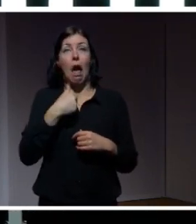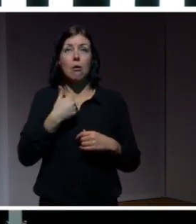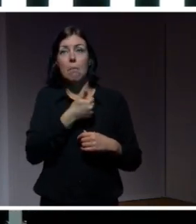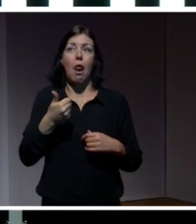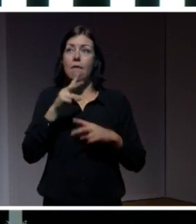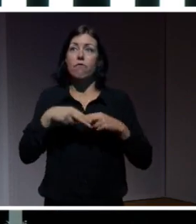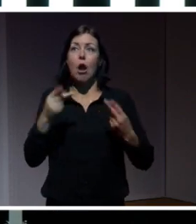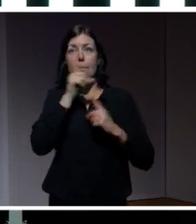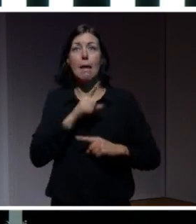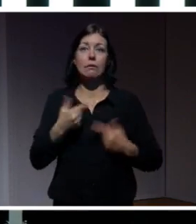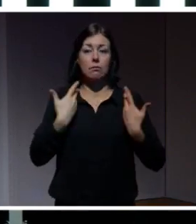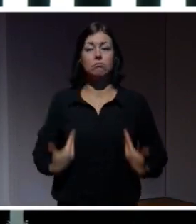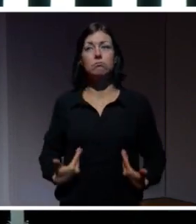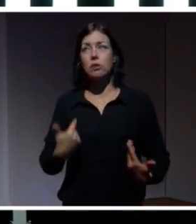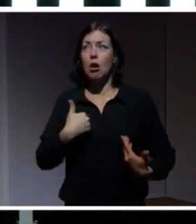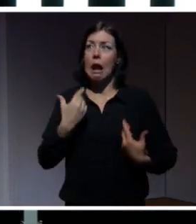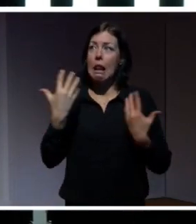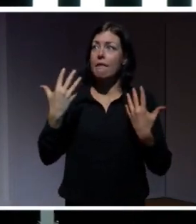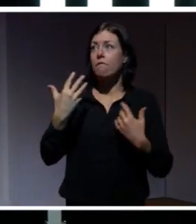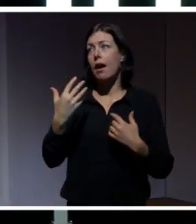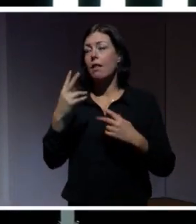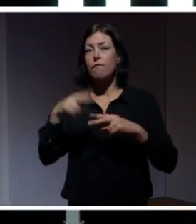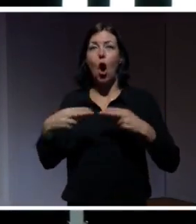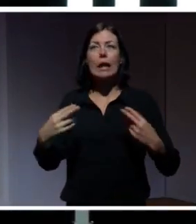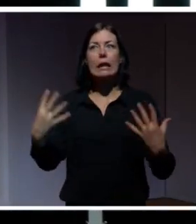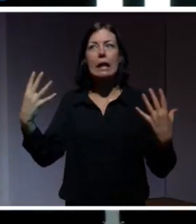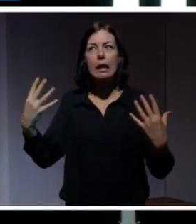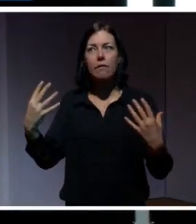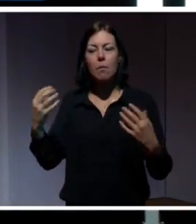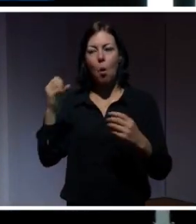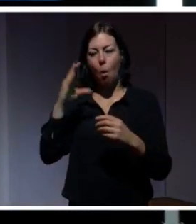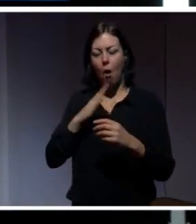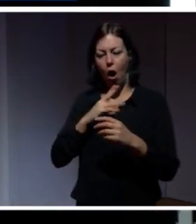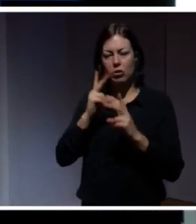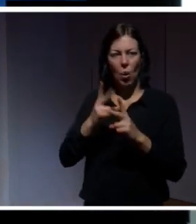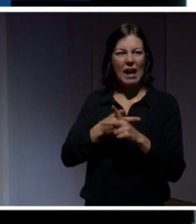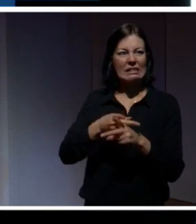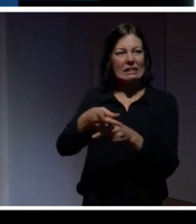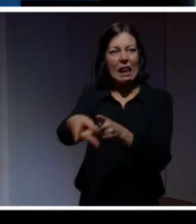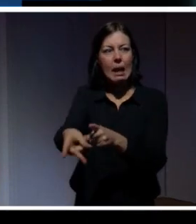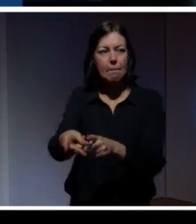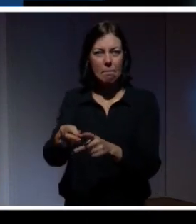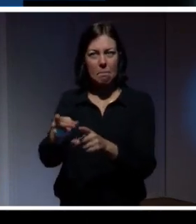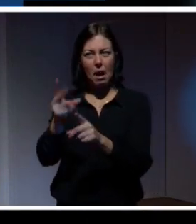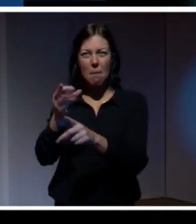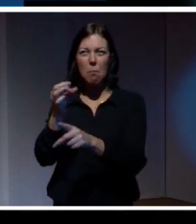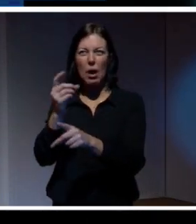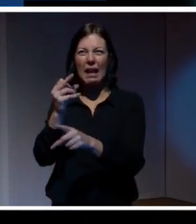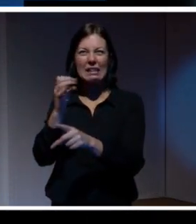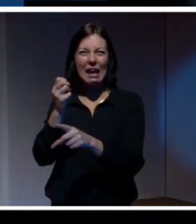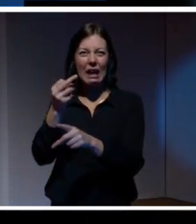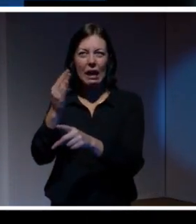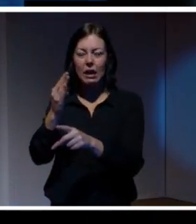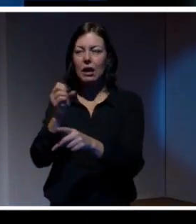människor som lever ganska vanliga liv. Och om det har den här extrema polariseringen, då är det svårt att relatera till vad det här betyder för oss i vardagen.